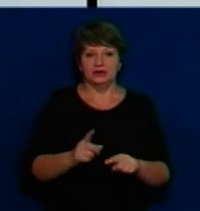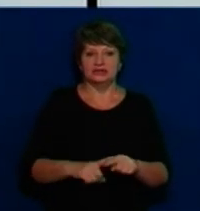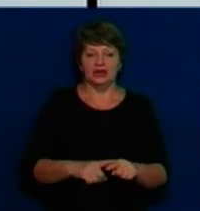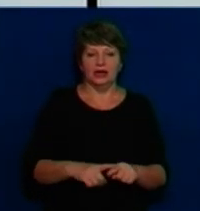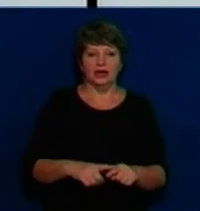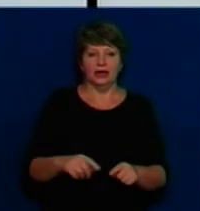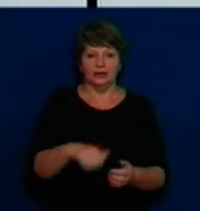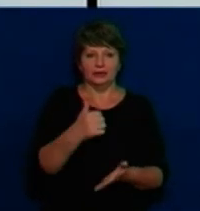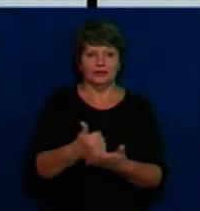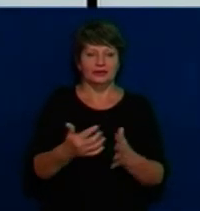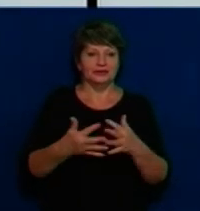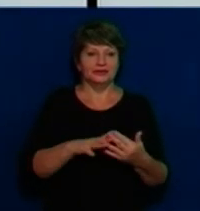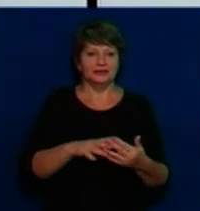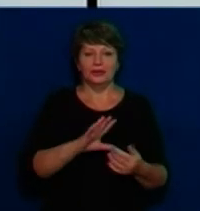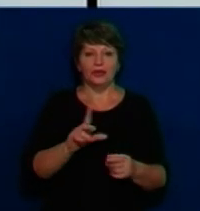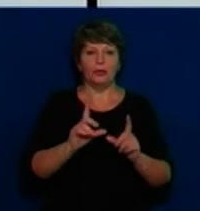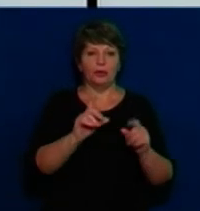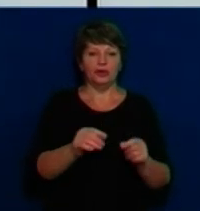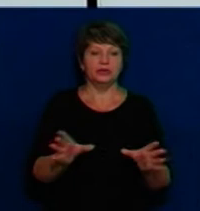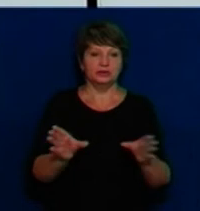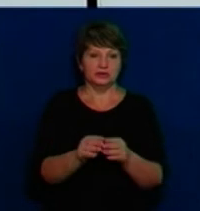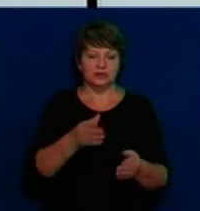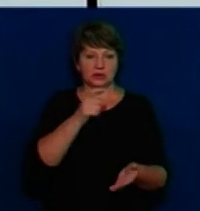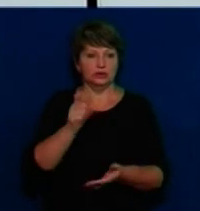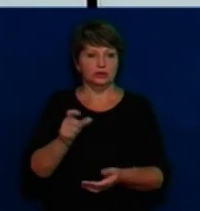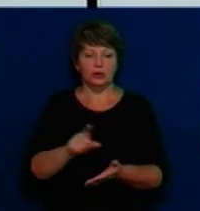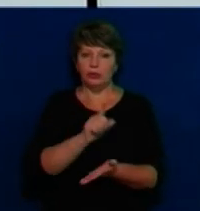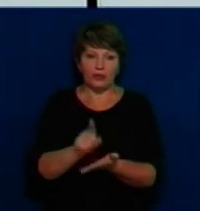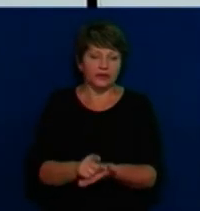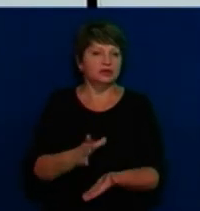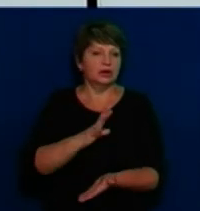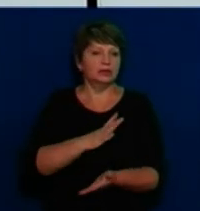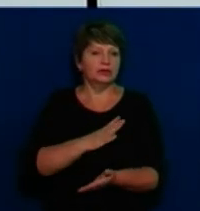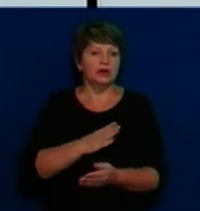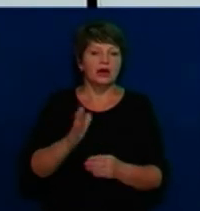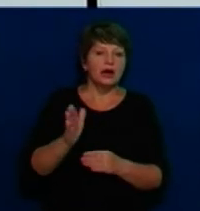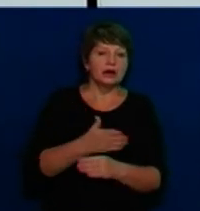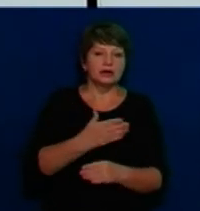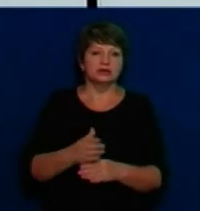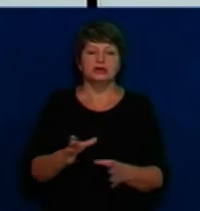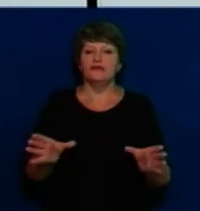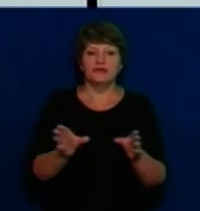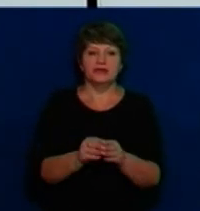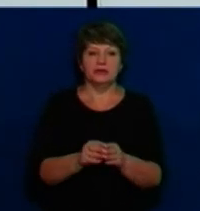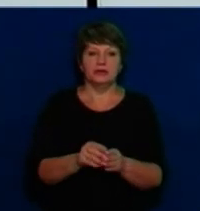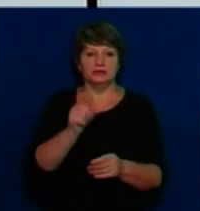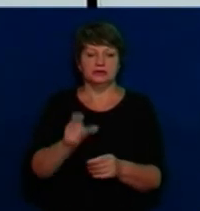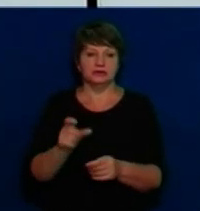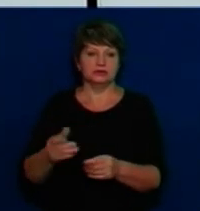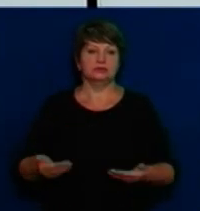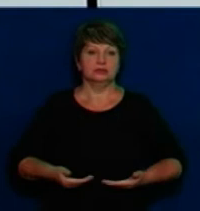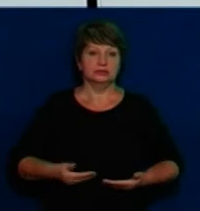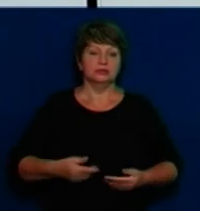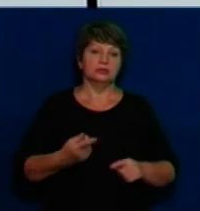своїми людьми. Голова повинна бути завжди, щоб там не сталося, вона повинна буде розділити все зі своєю громадою. на те